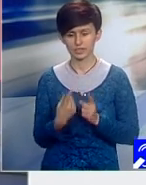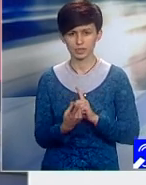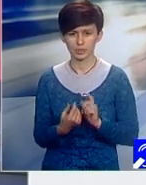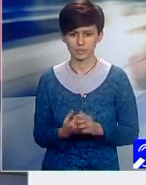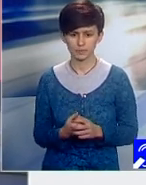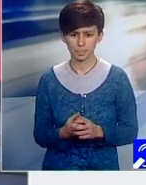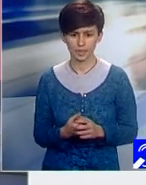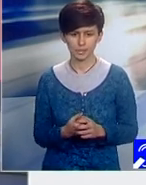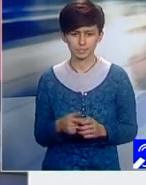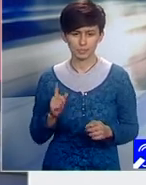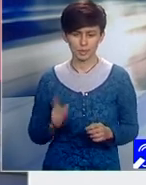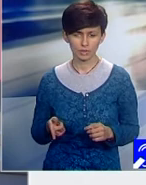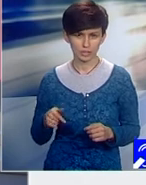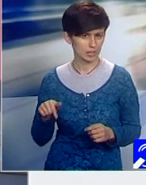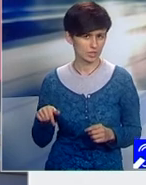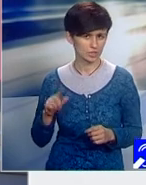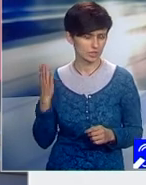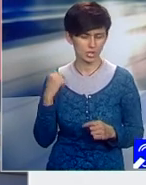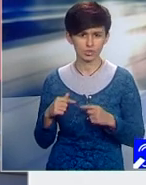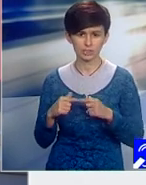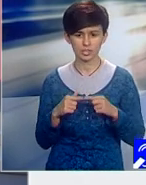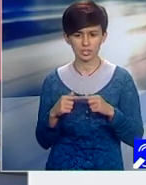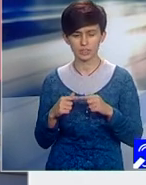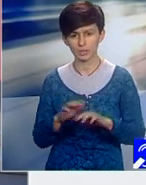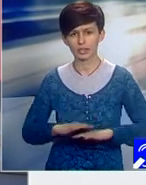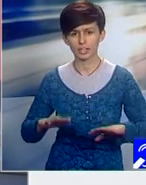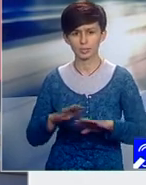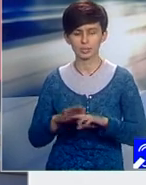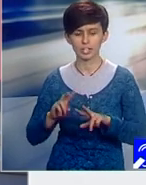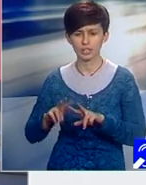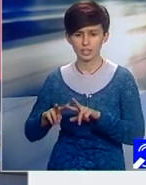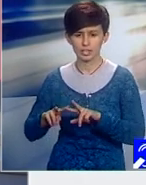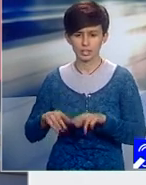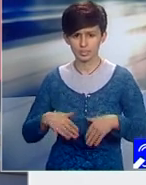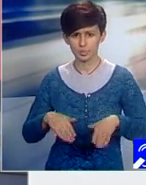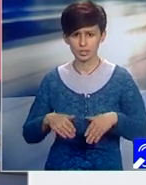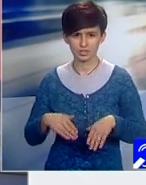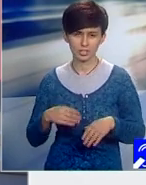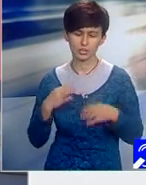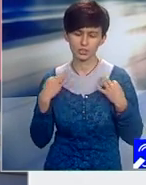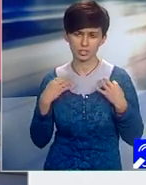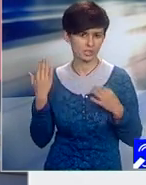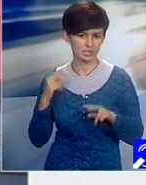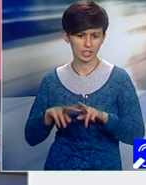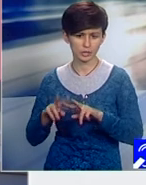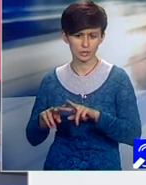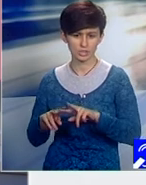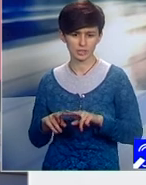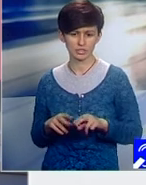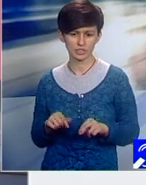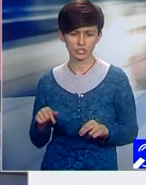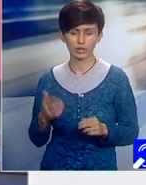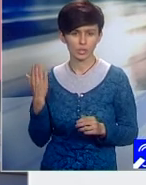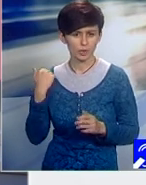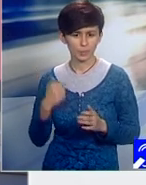dezbatere publică. Ministerul Sănătății are un site, site-ul are un loc unde este legislația și scrie transparență decizională.